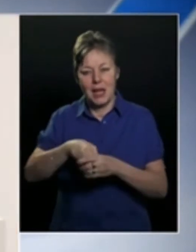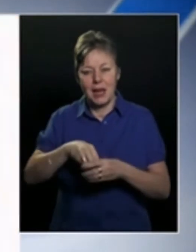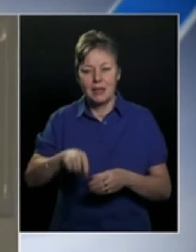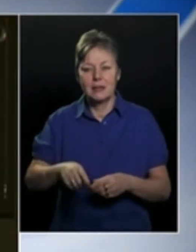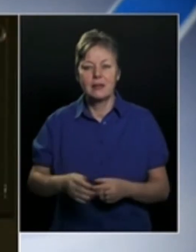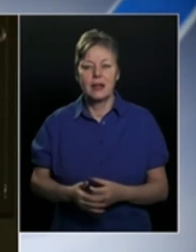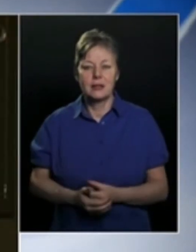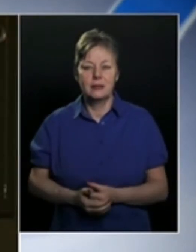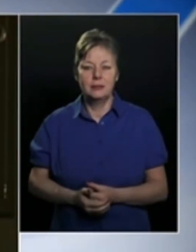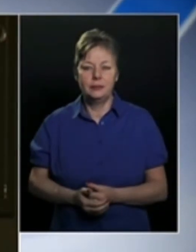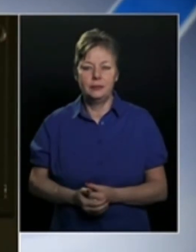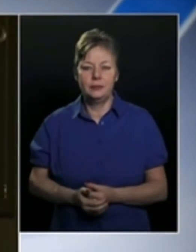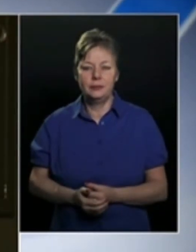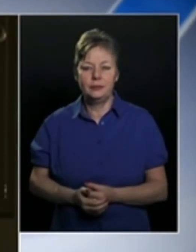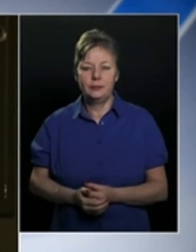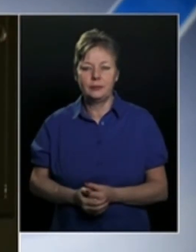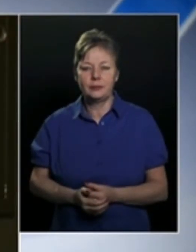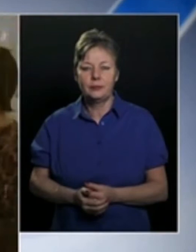részt veszek.